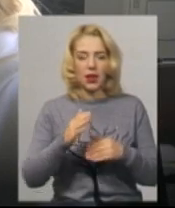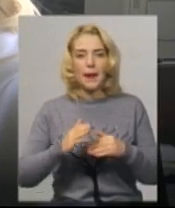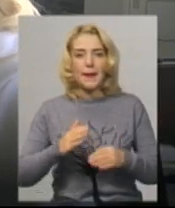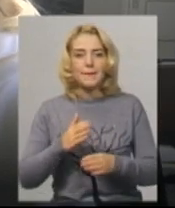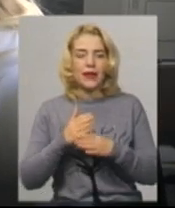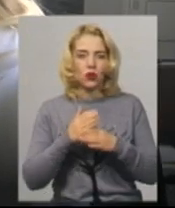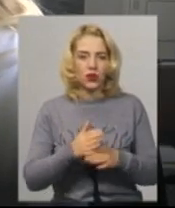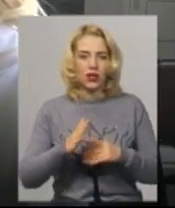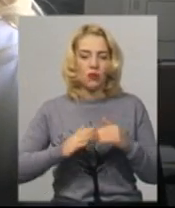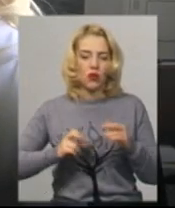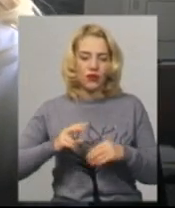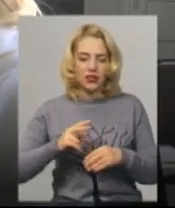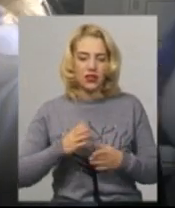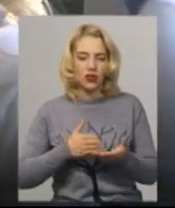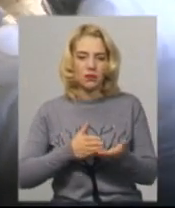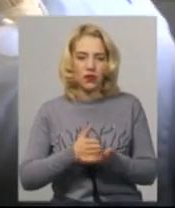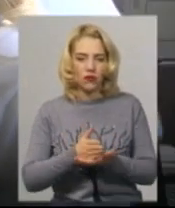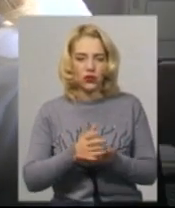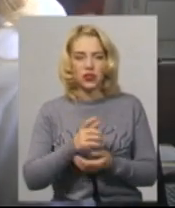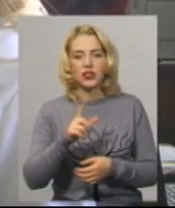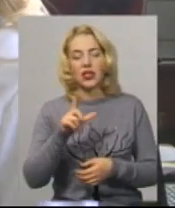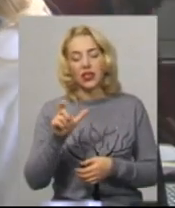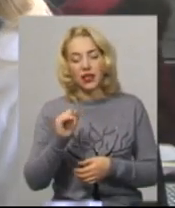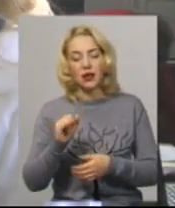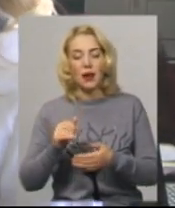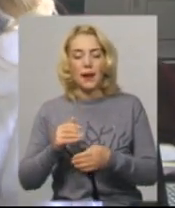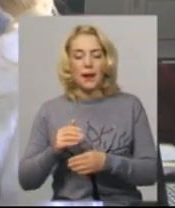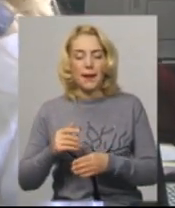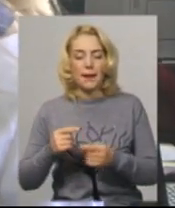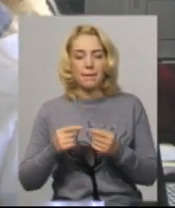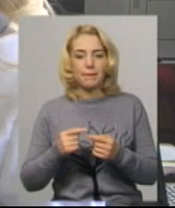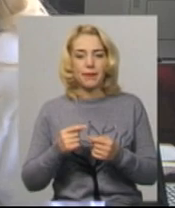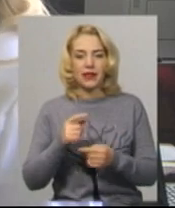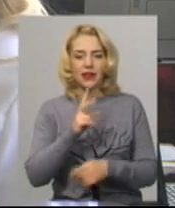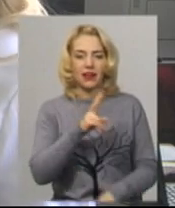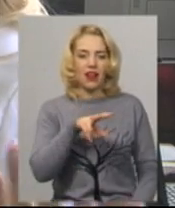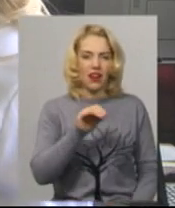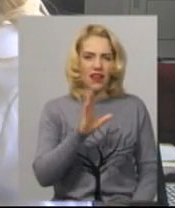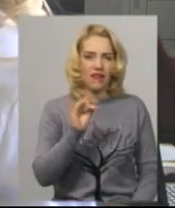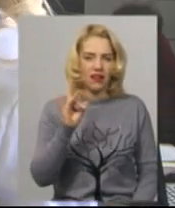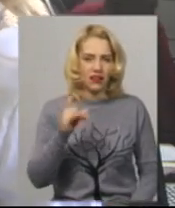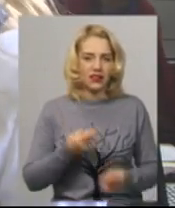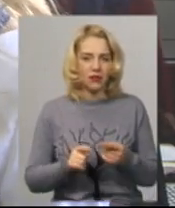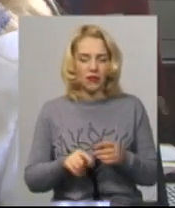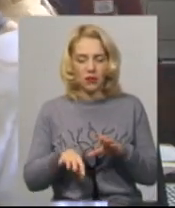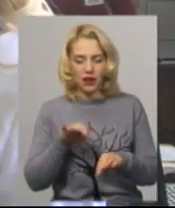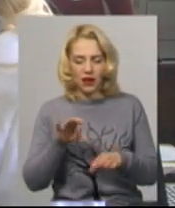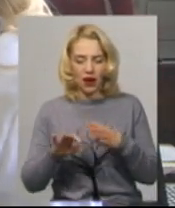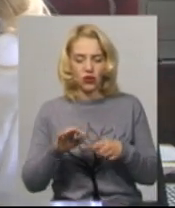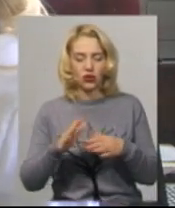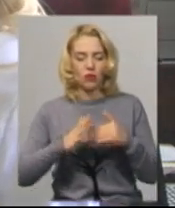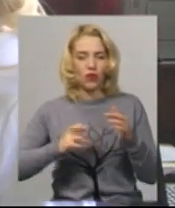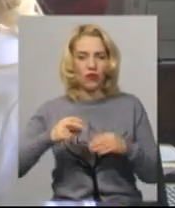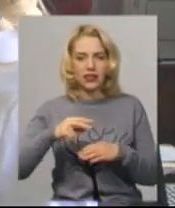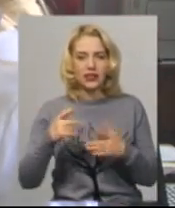спрямованісті за Голландом та методика професійної спрямованісті за Клімовим. Вони вибирають з ряду професій, той вид